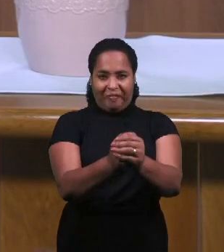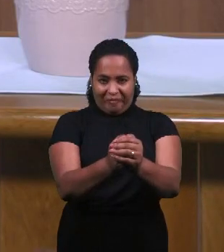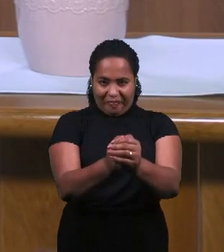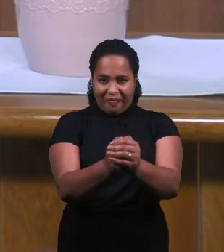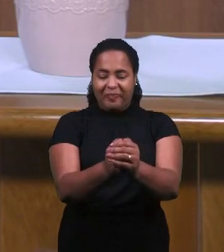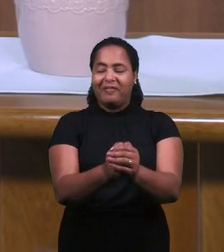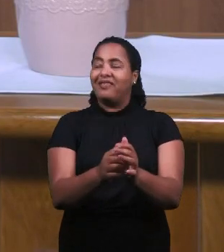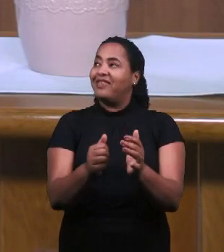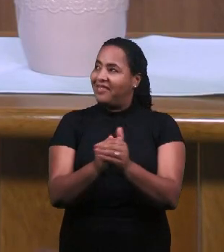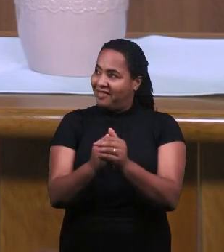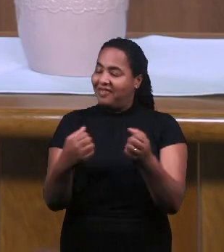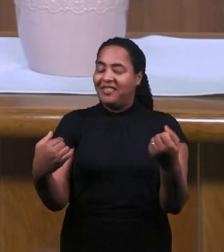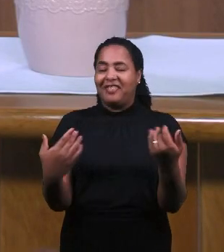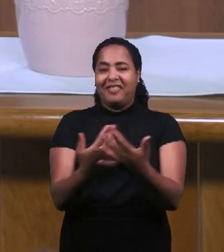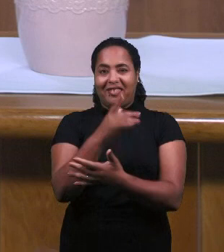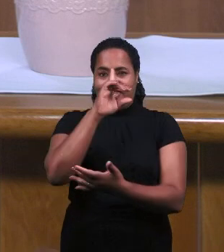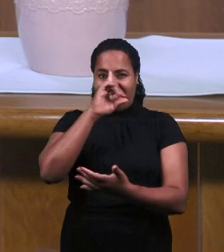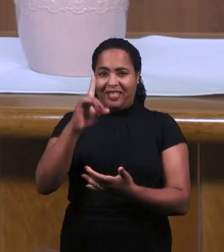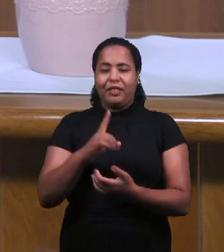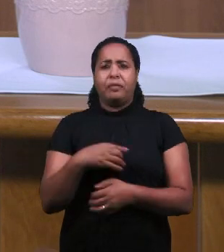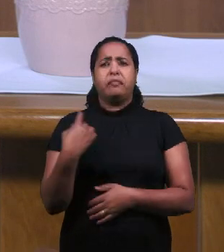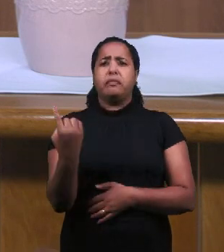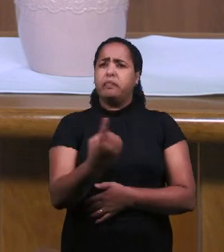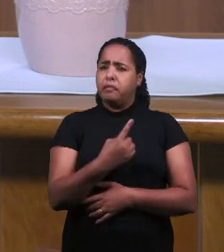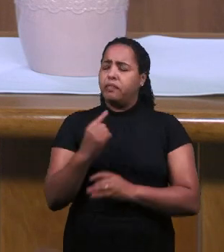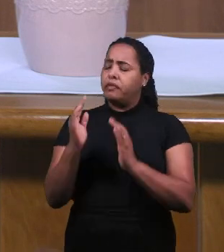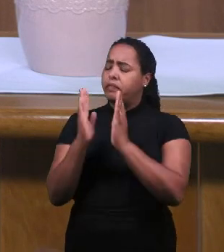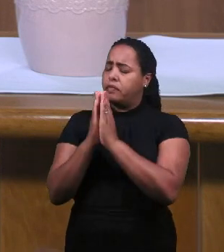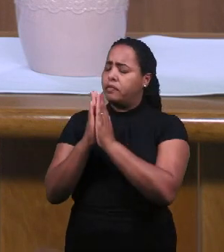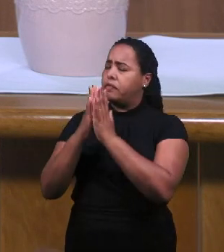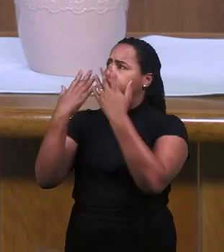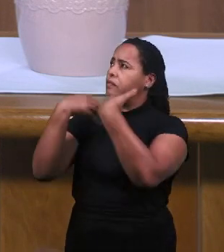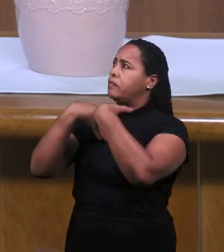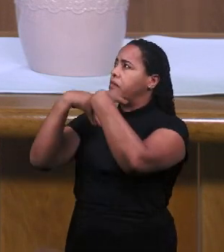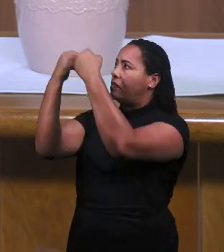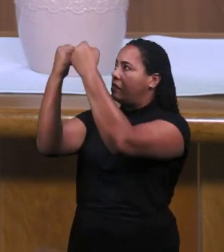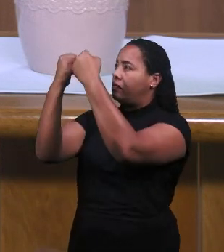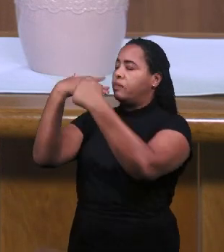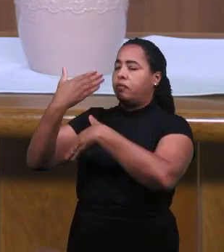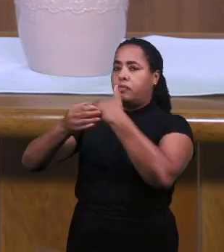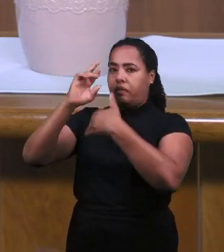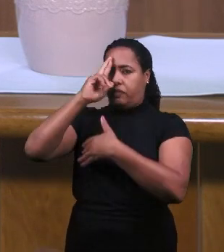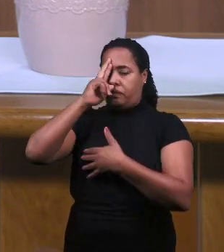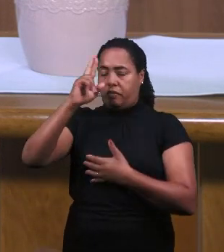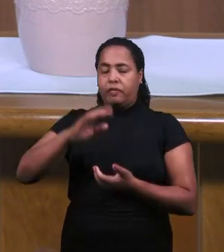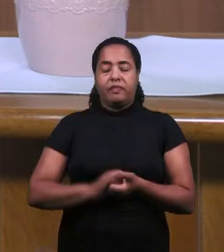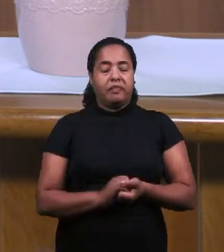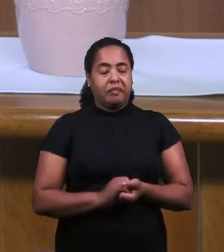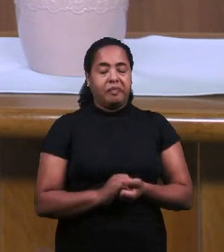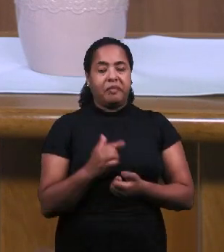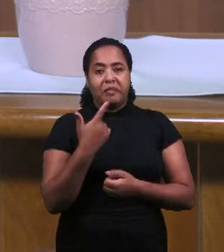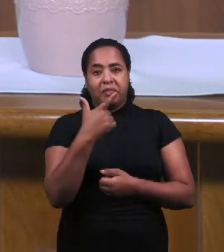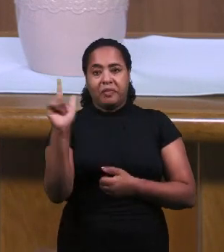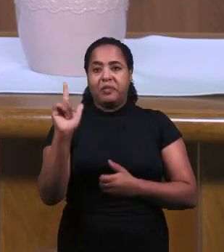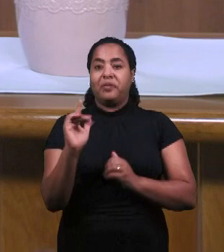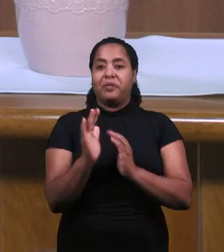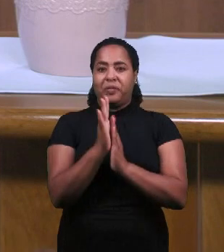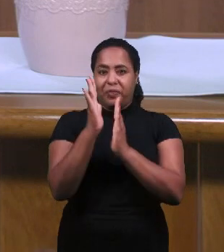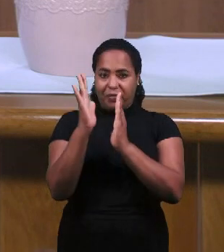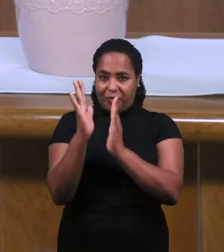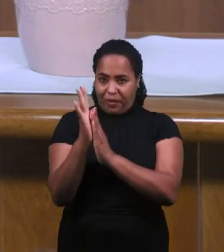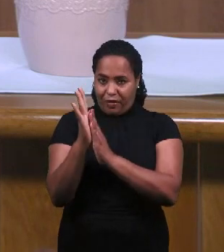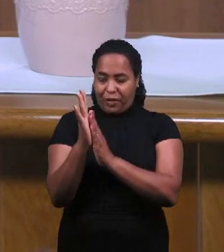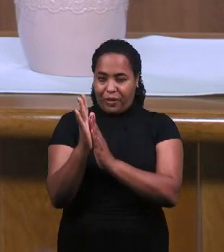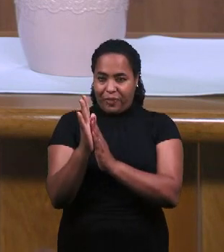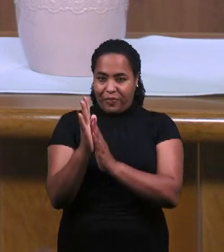Иисуса. Аминь. Да взойдет молитва ходатайства наша пред Господом.